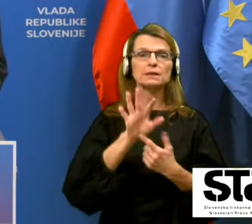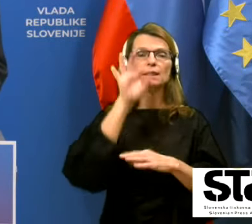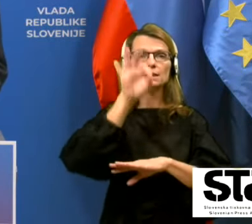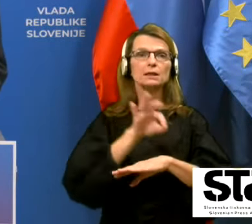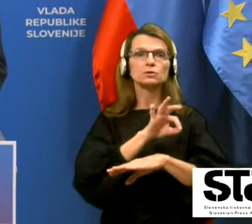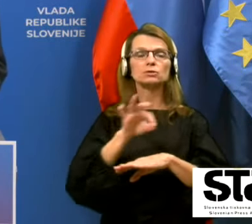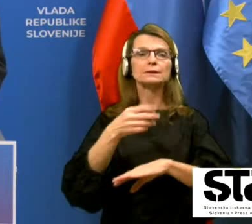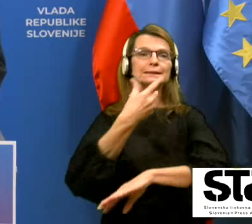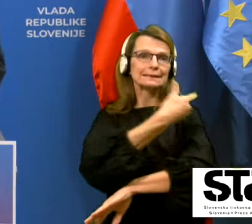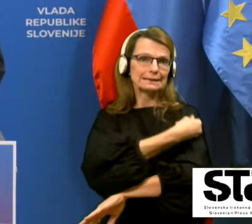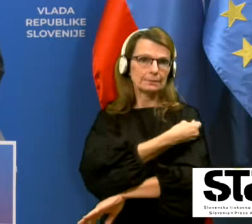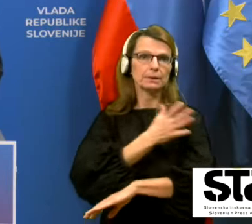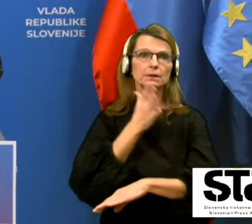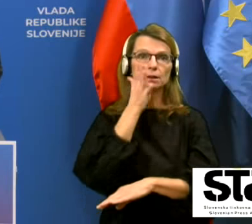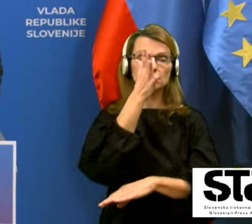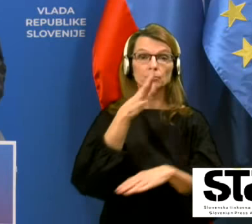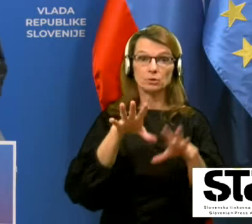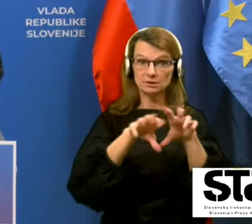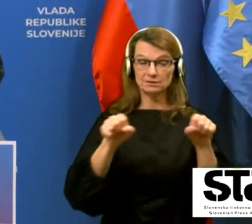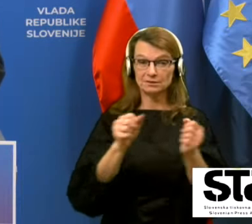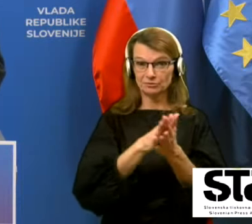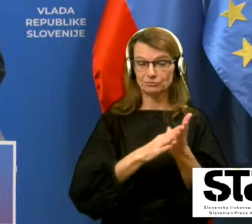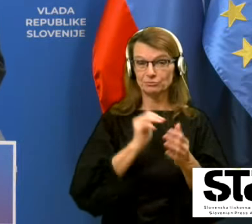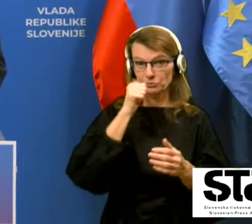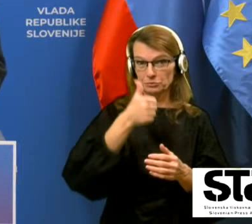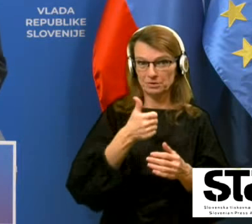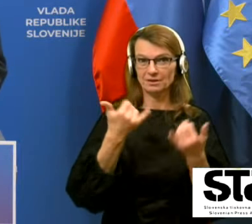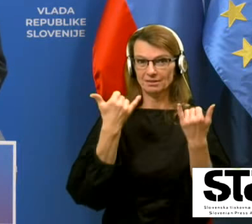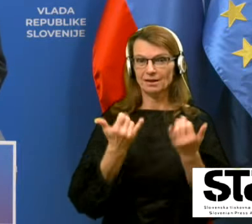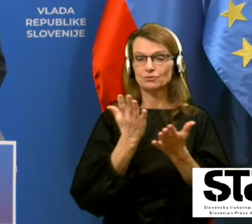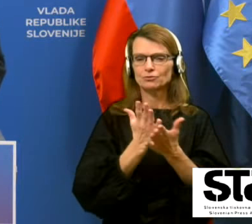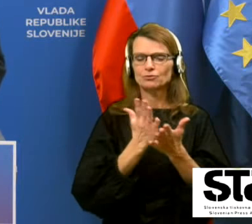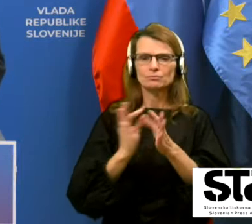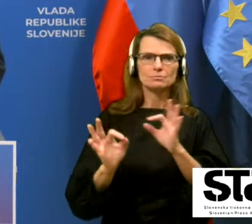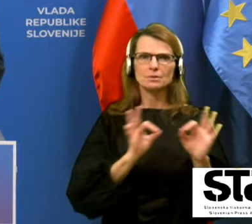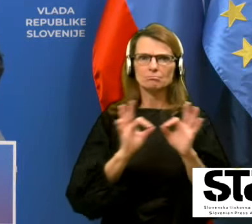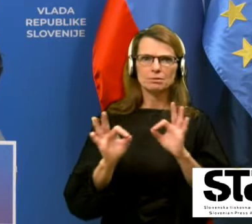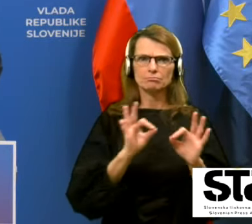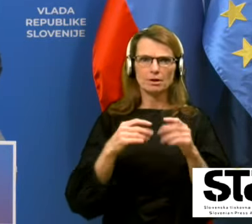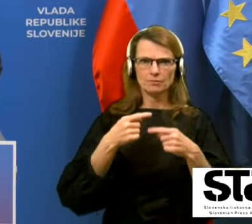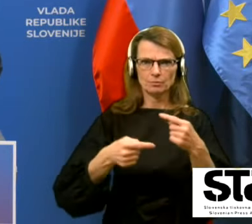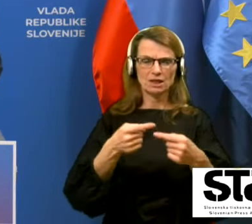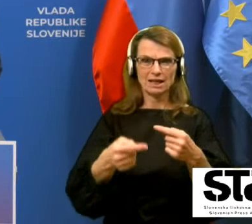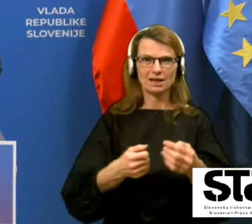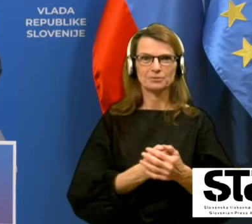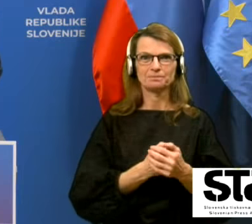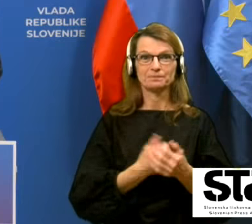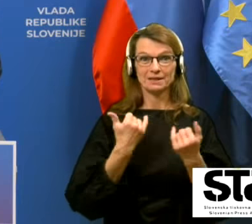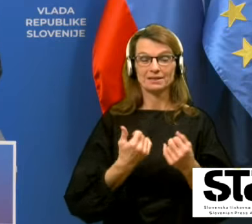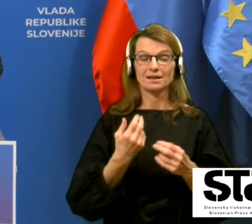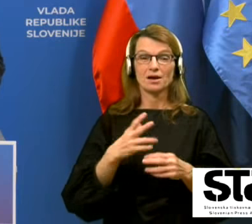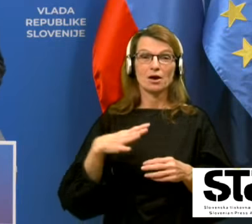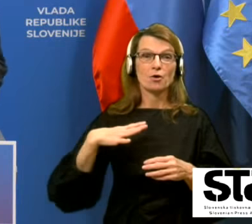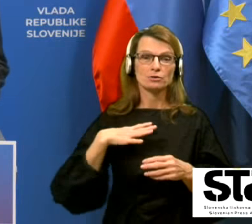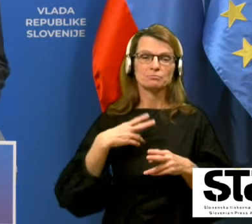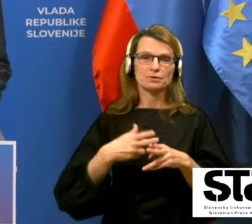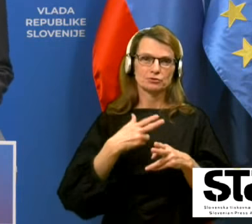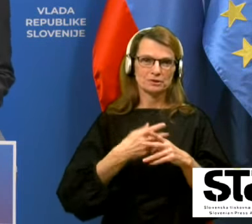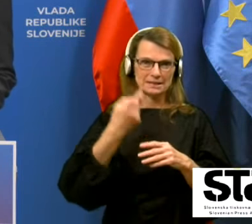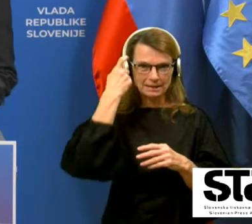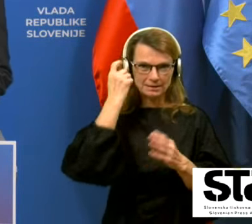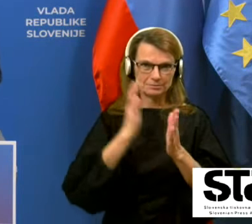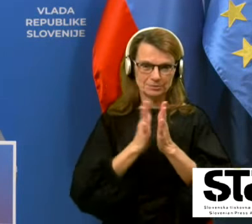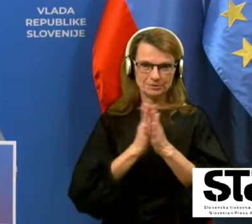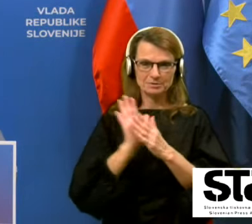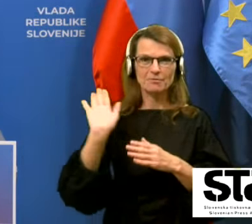cepljenja, ki se bo začel izvajati jutri, danes pa tečejo že intenzivne priprave. Torej, gospa državna sekretarka, prosim